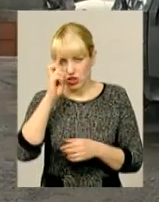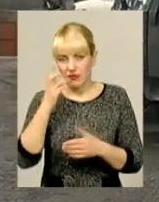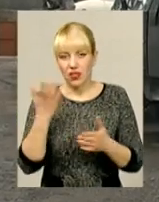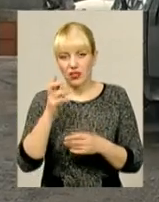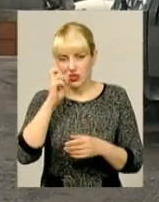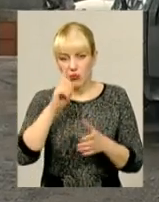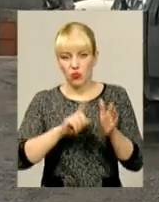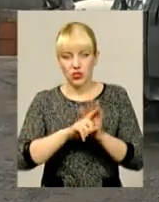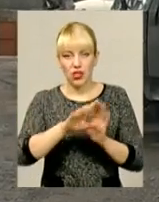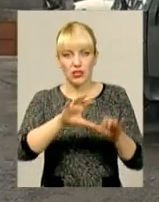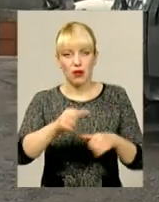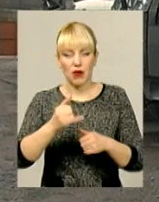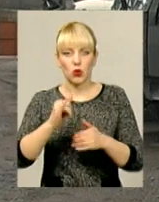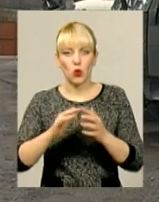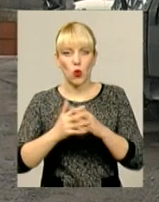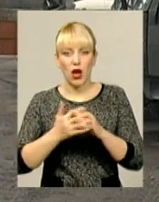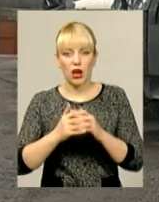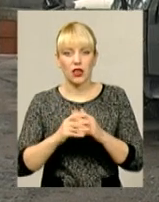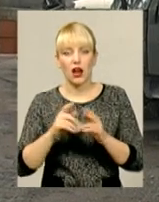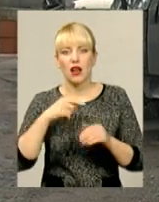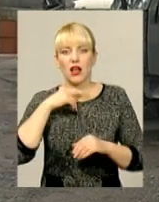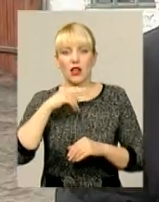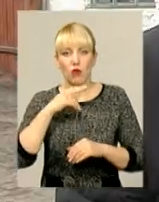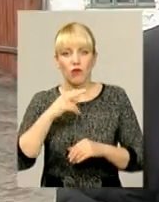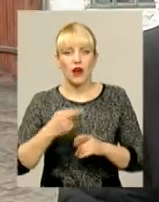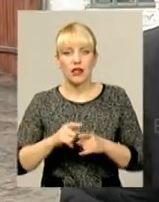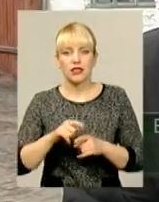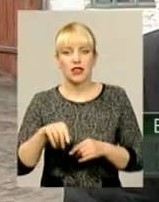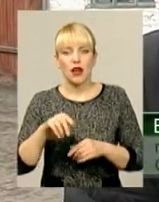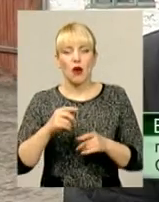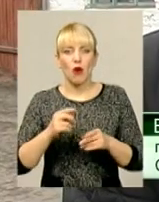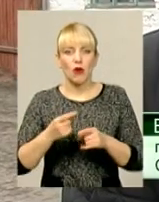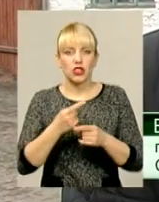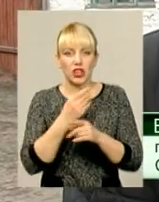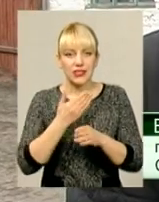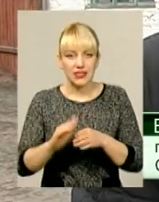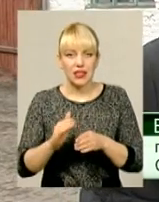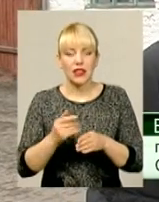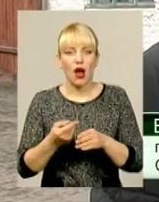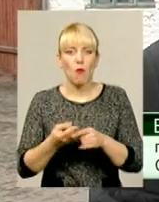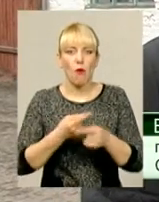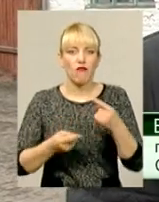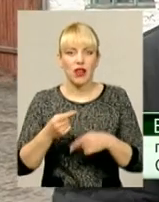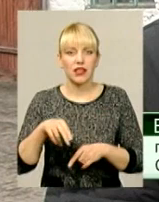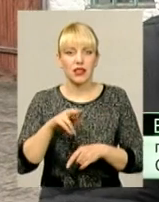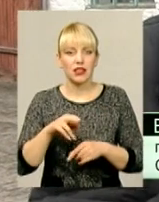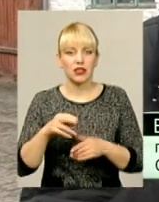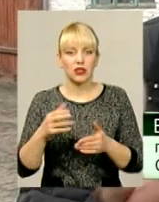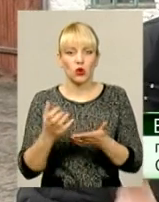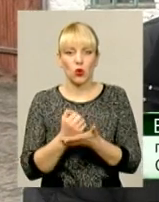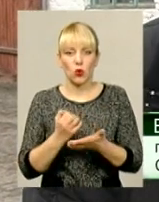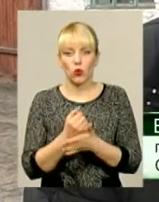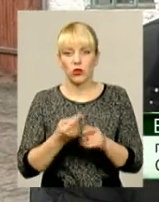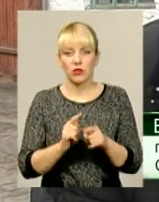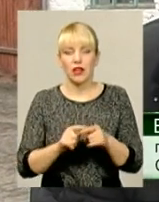забирати в аграрії. Мається на увазі повернення частини ПДВ. Тоді питань не може бути, що 20% при такому обсязі